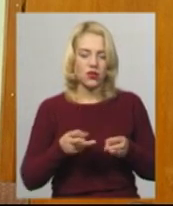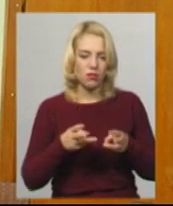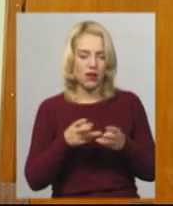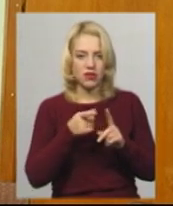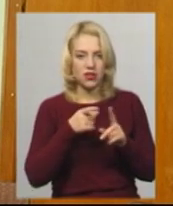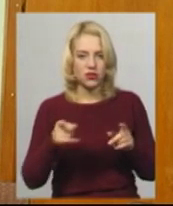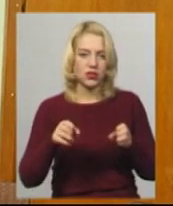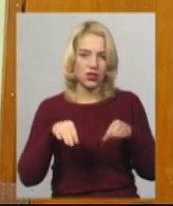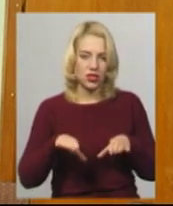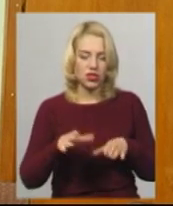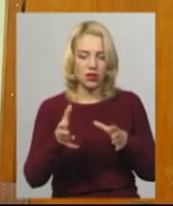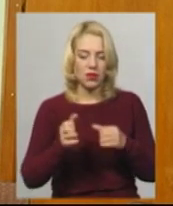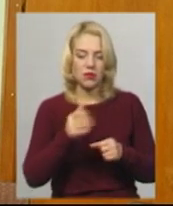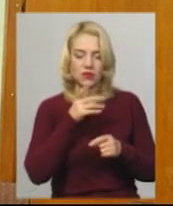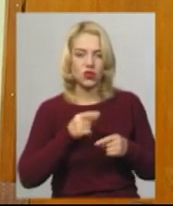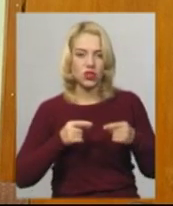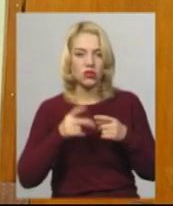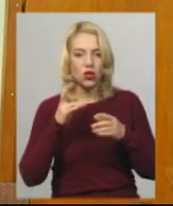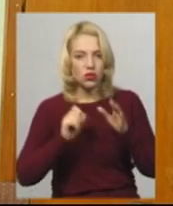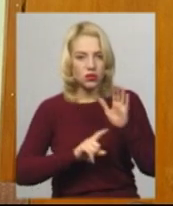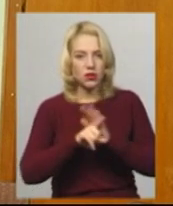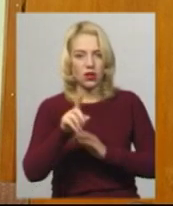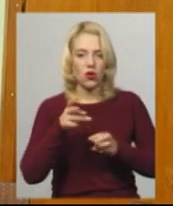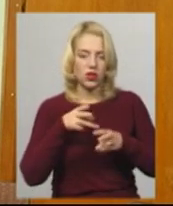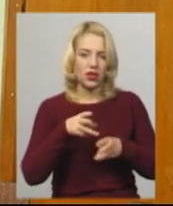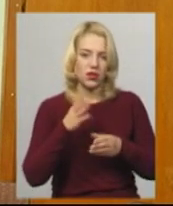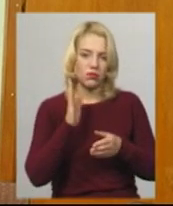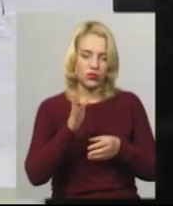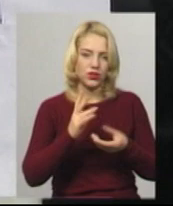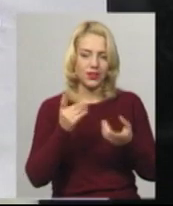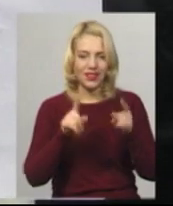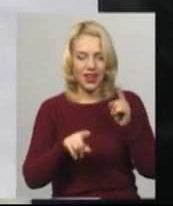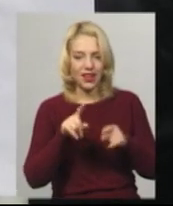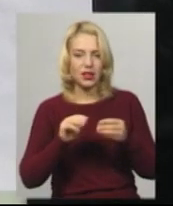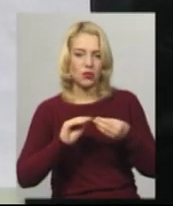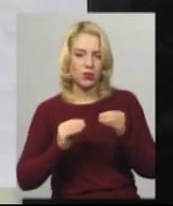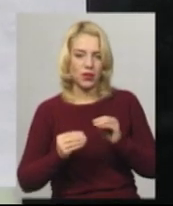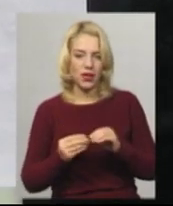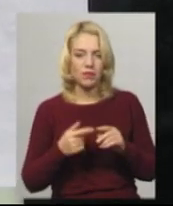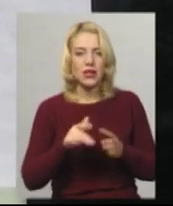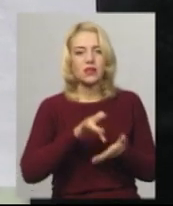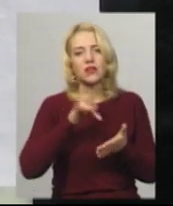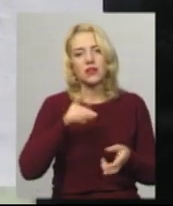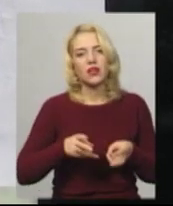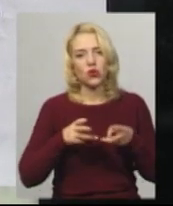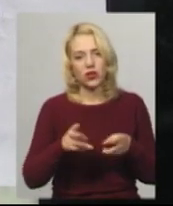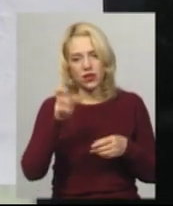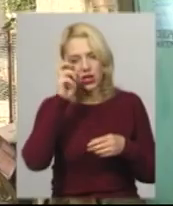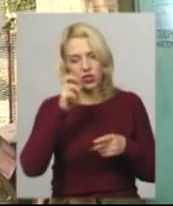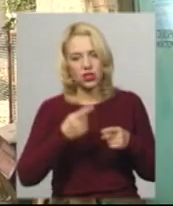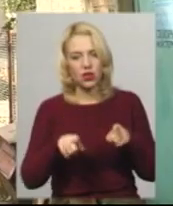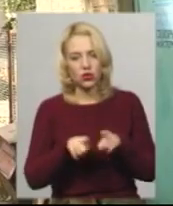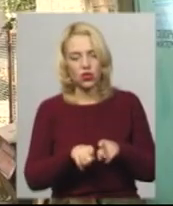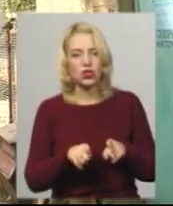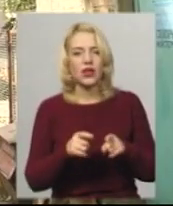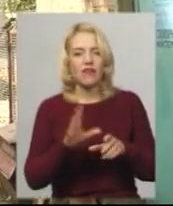ми приймаємо своєчасно, а от запустити котельню, я думаю, будуть деякі проблеми. Крім центральної котельні, держвиконавці опломбували увесь